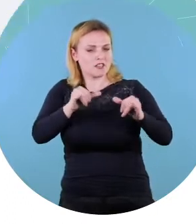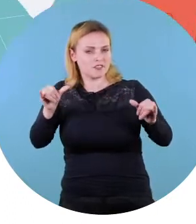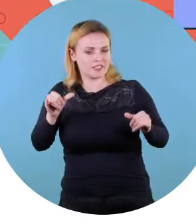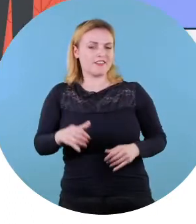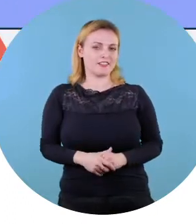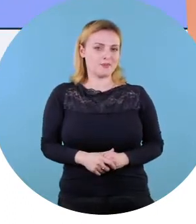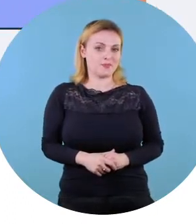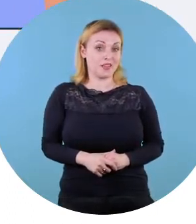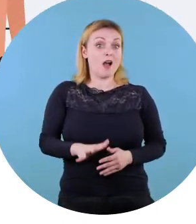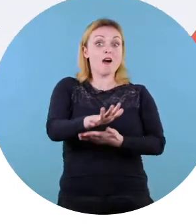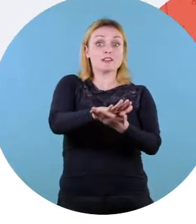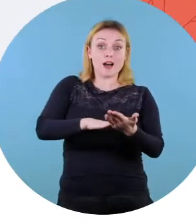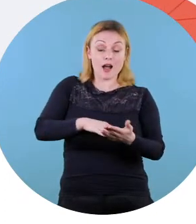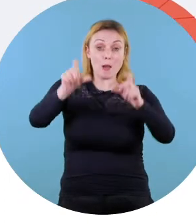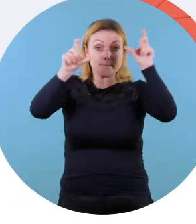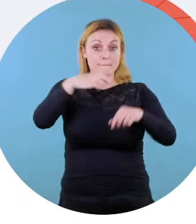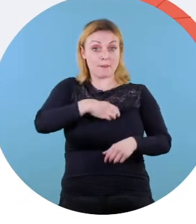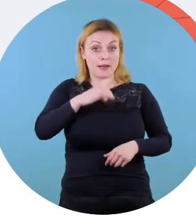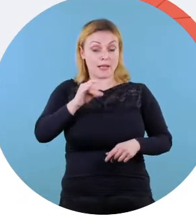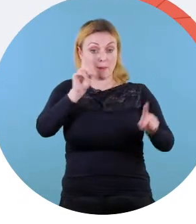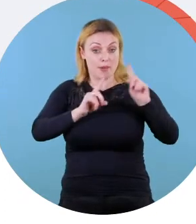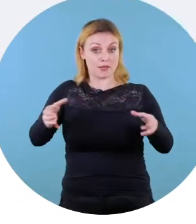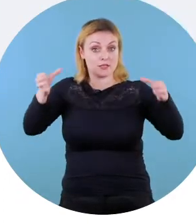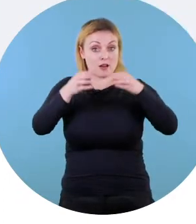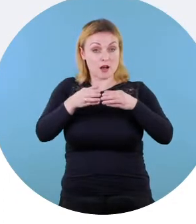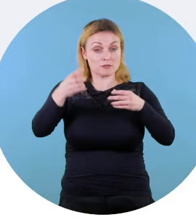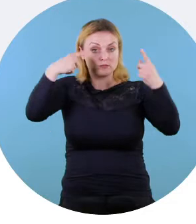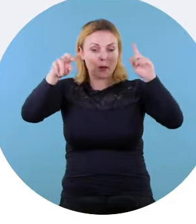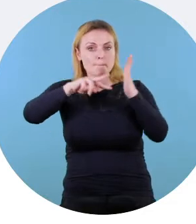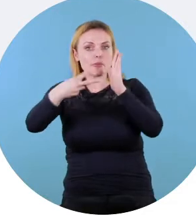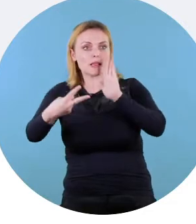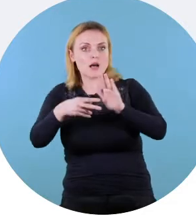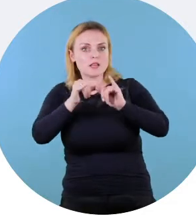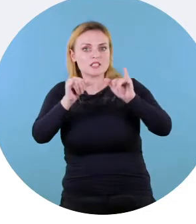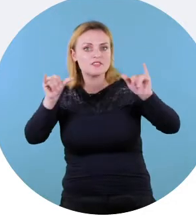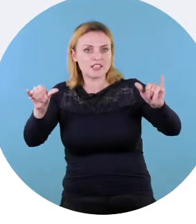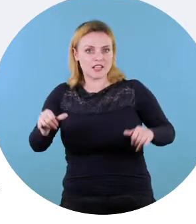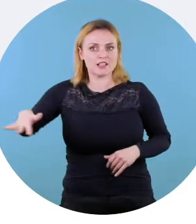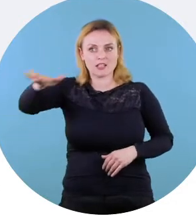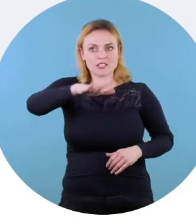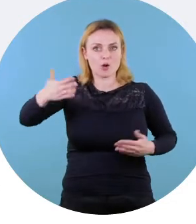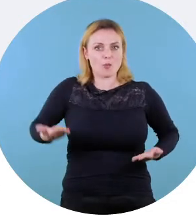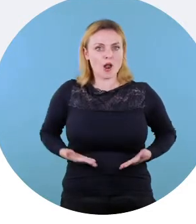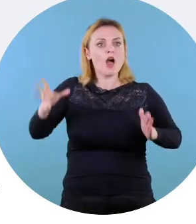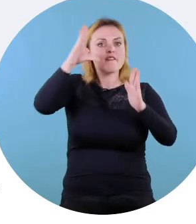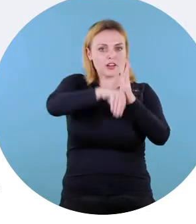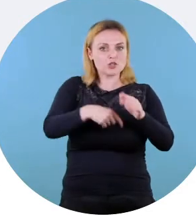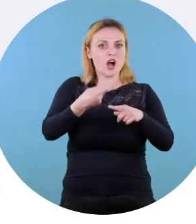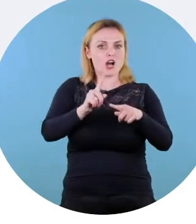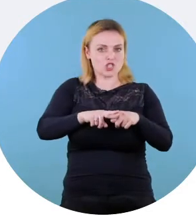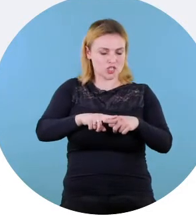родного села или города. Далее Примария и Местный совет разрабатывают стратегию развития населенного пункта,